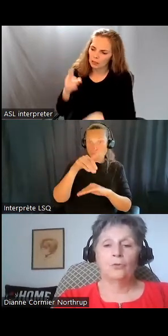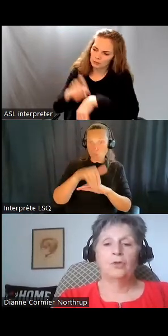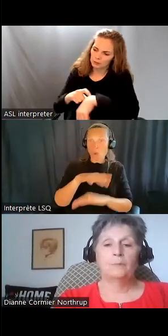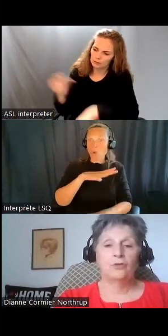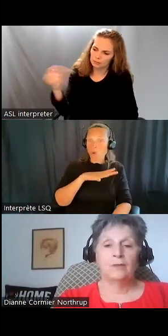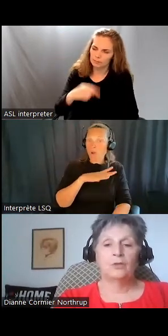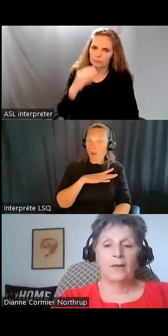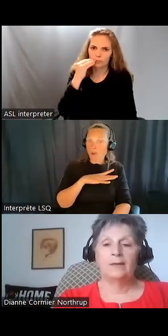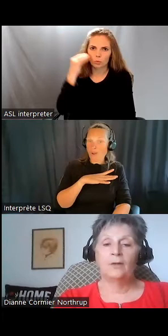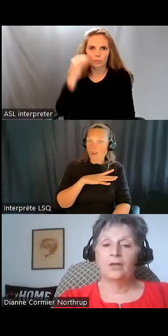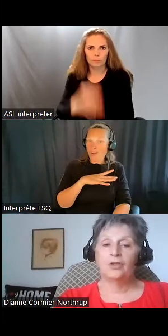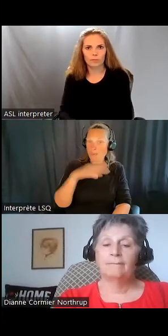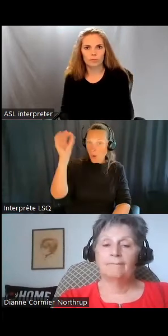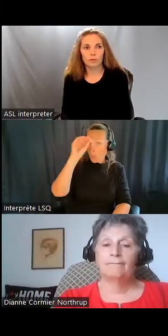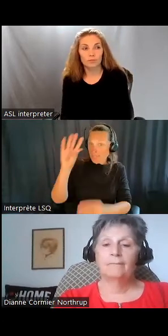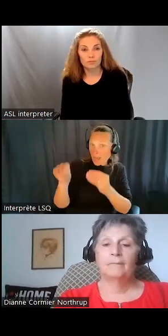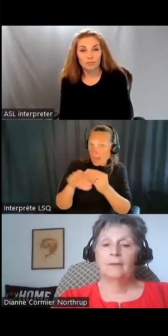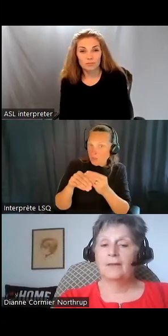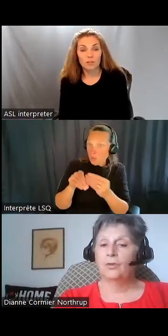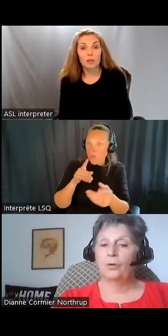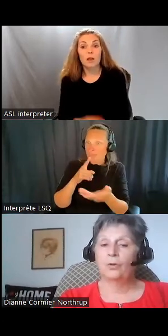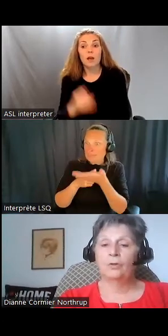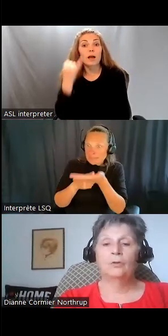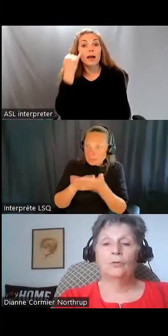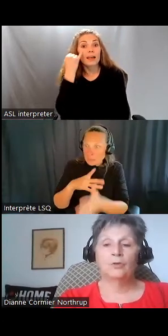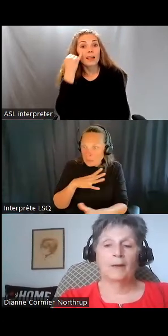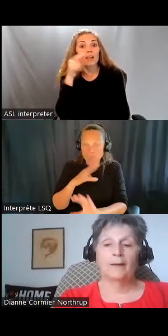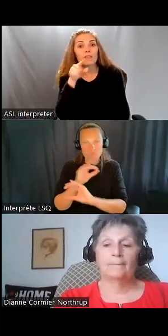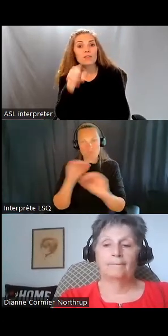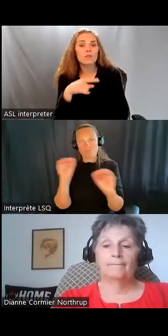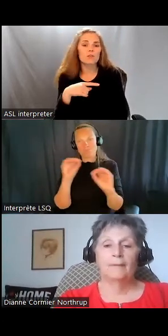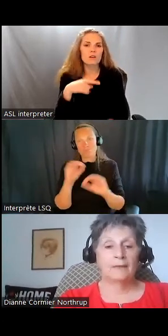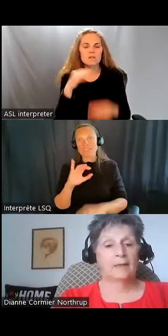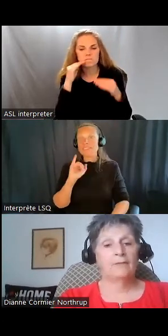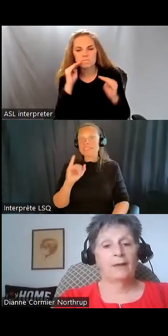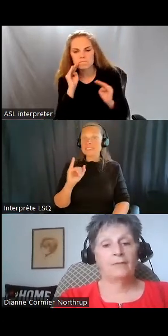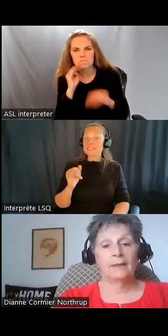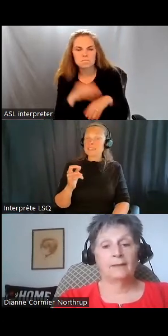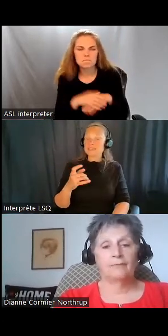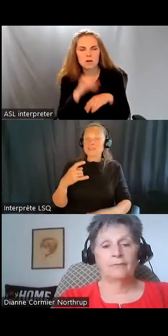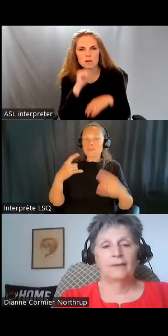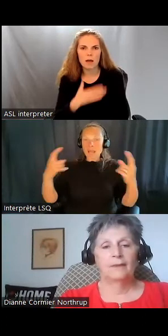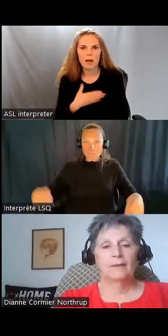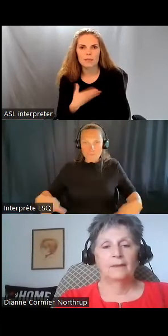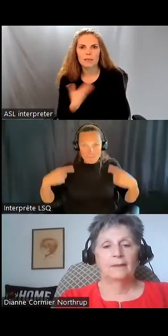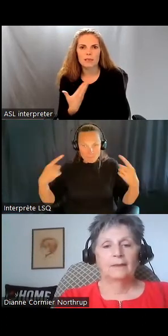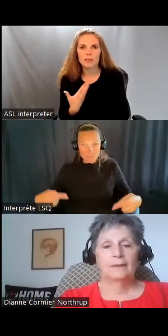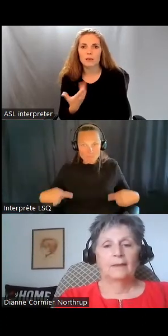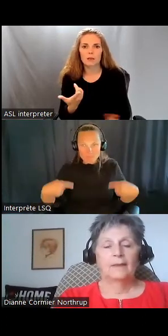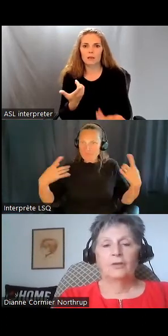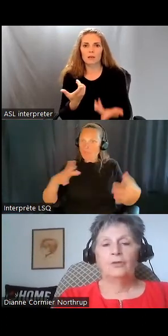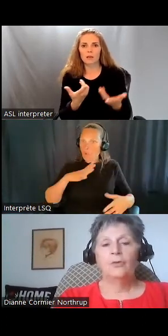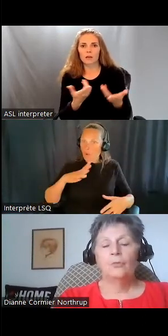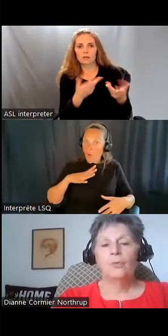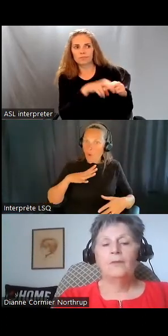Et moins vous avez de mobilité et plus vous passez vos journées à regarder le monde se dérouler devant vous